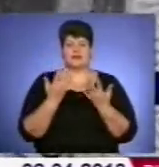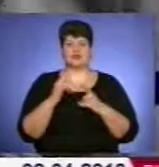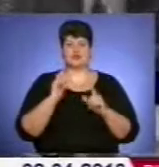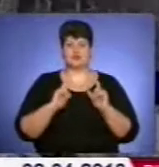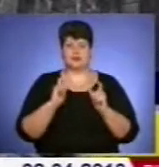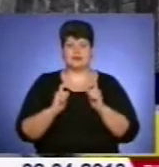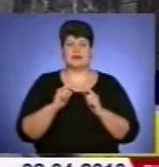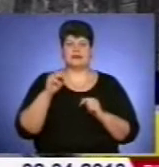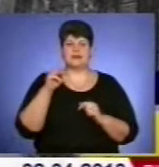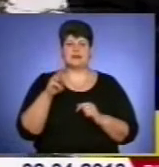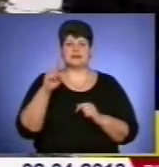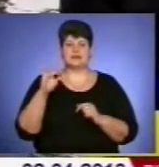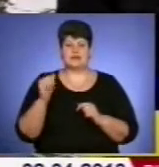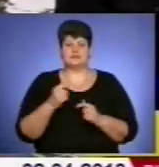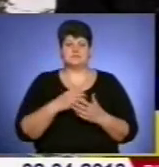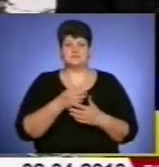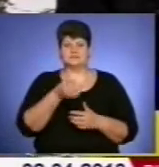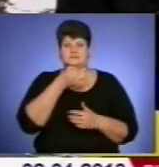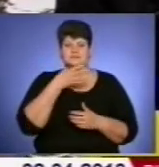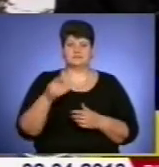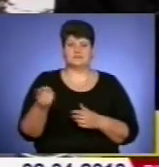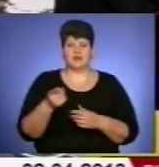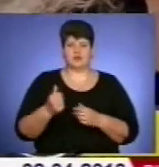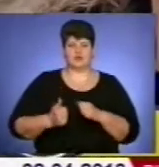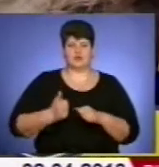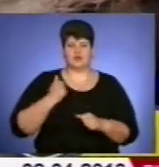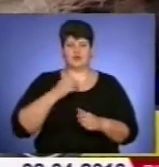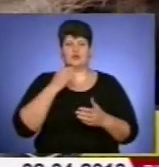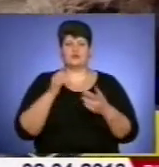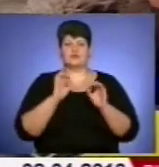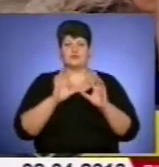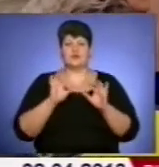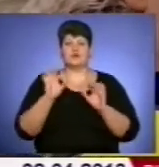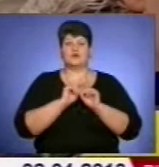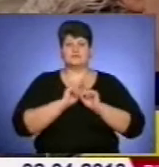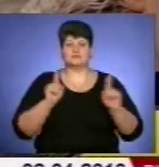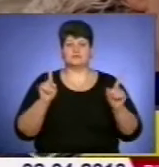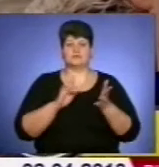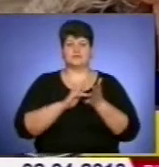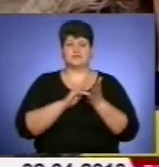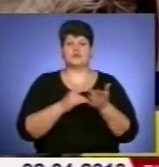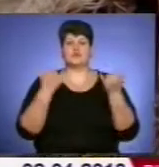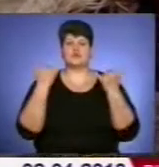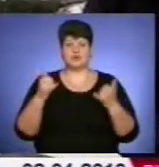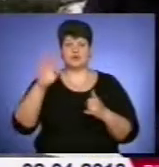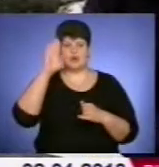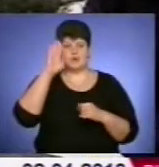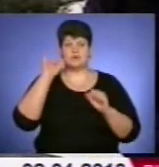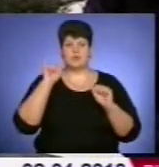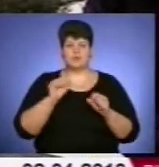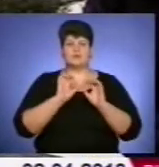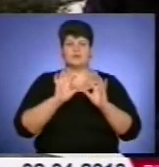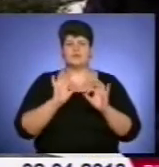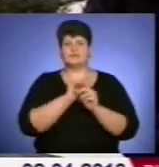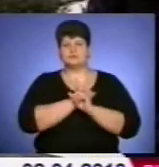захоплений рідним Тернополем і з гордістю розповідає про його особливості під час екскурсій. Здається, нині хлопець може розповісти про